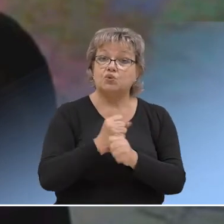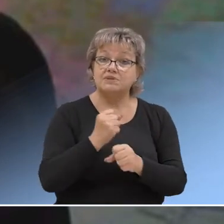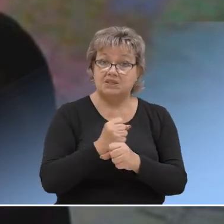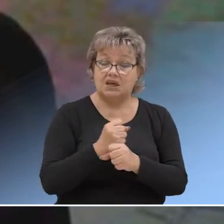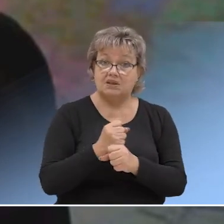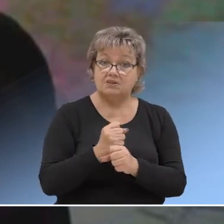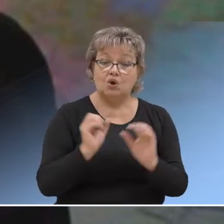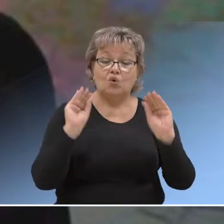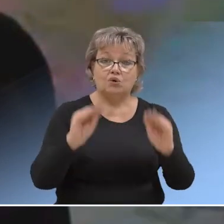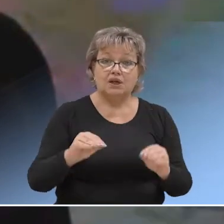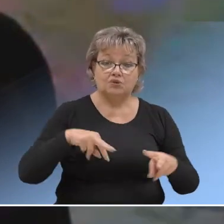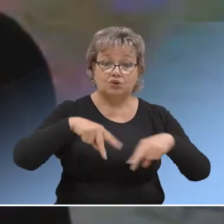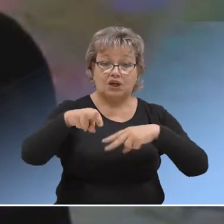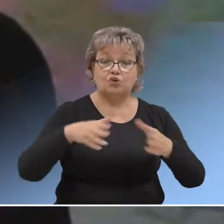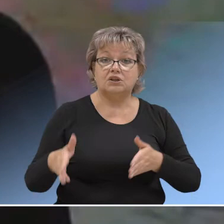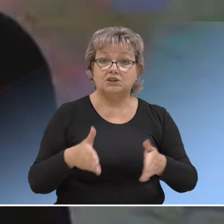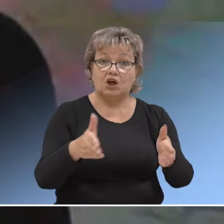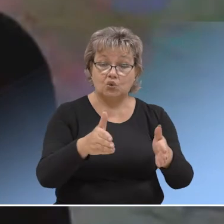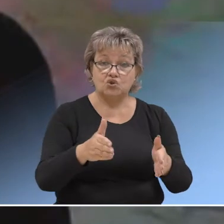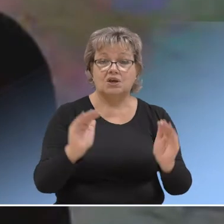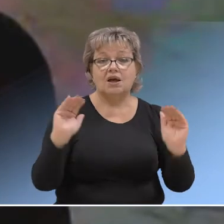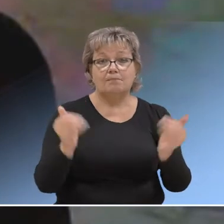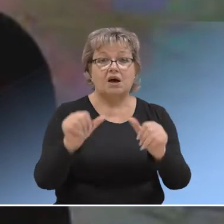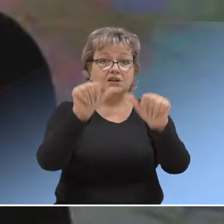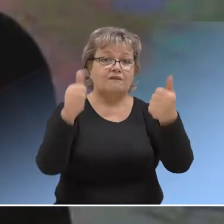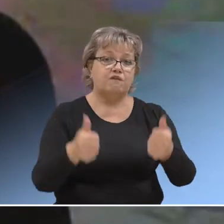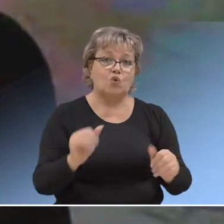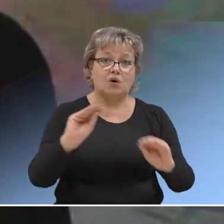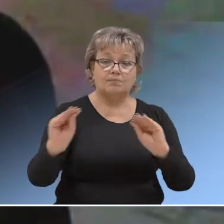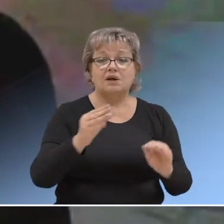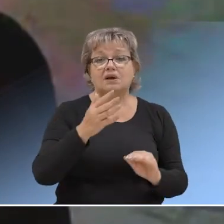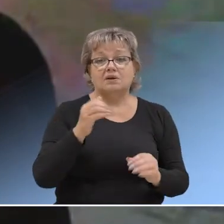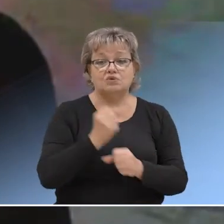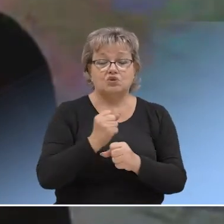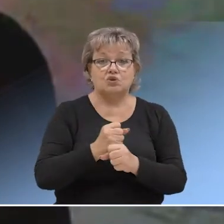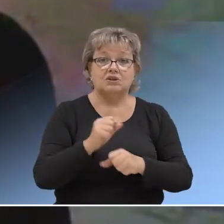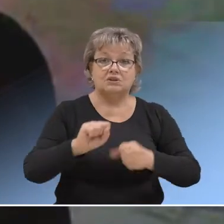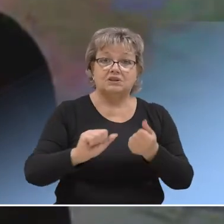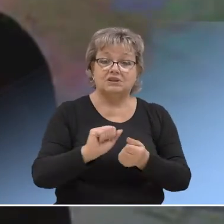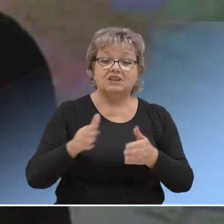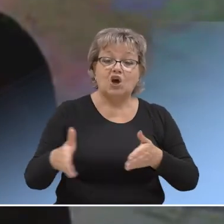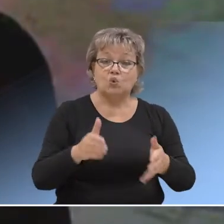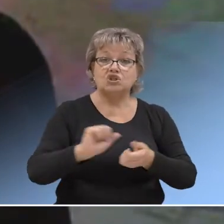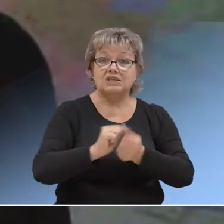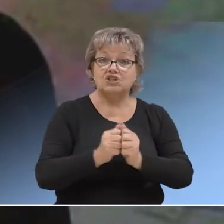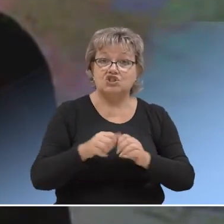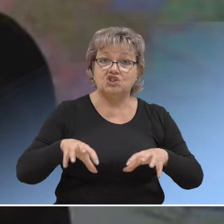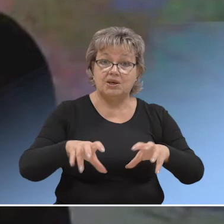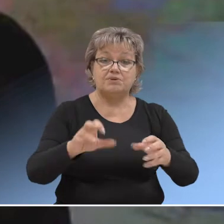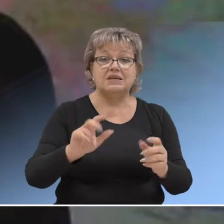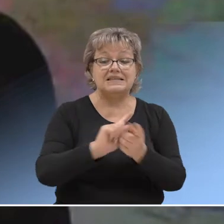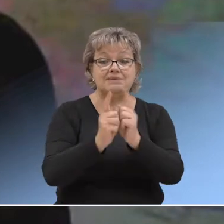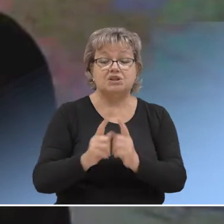укладку тротуарных дорожек, малых архитектурных форм, устройство дорожек и щебня и продолжить